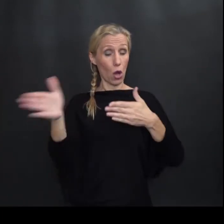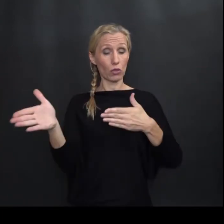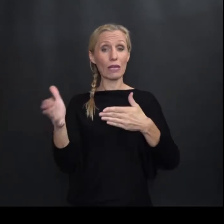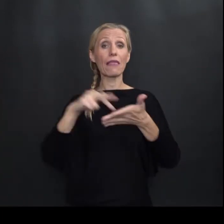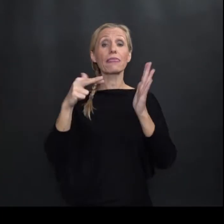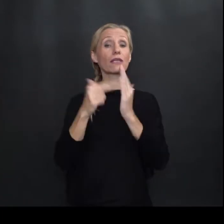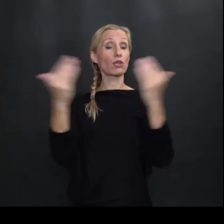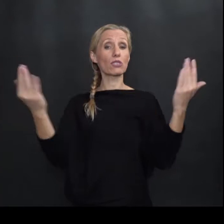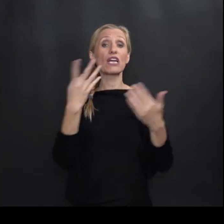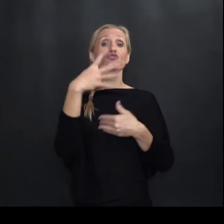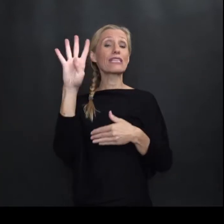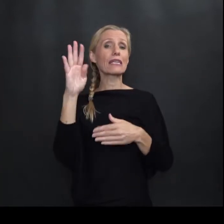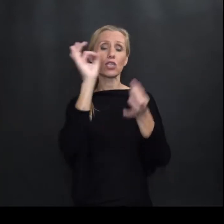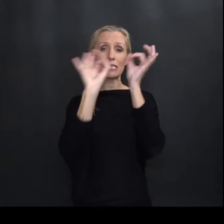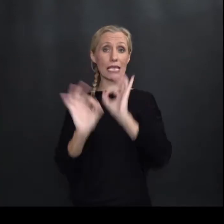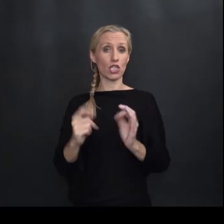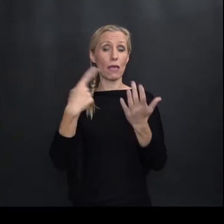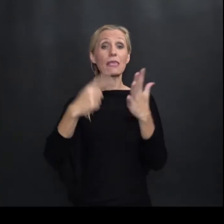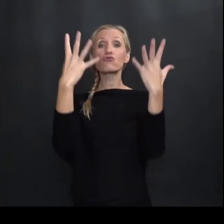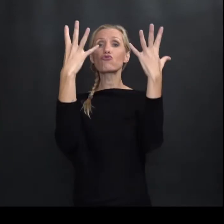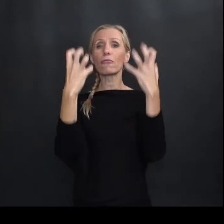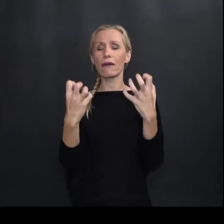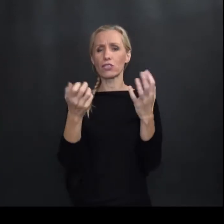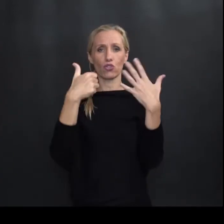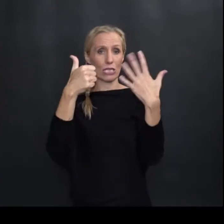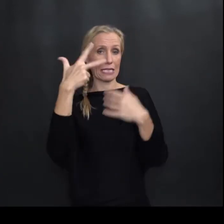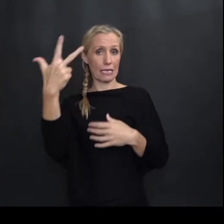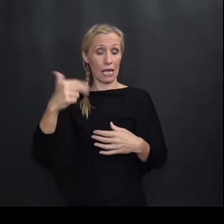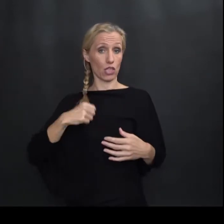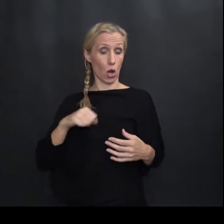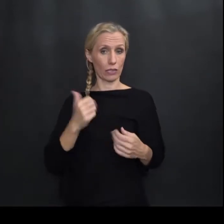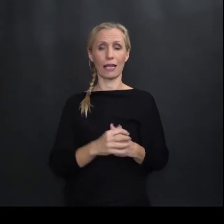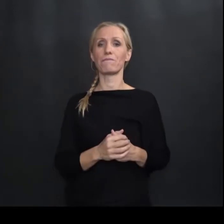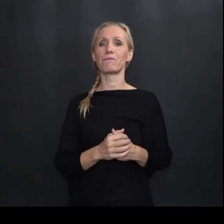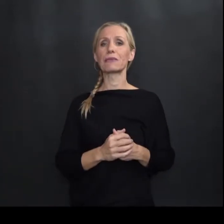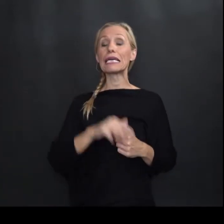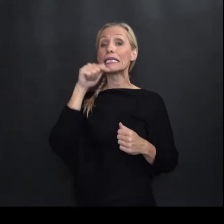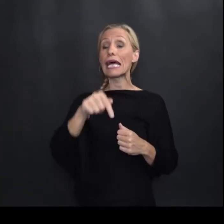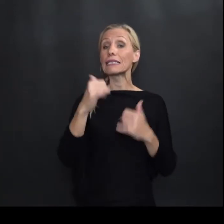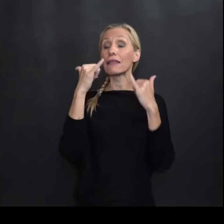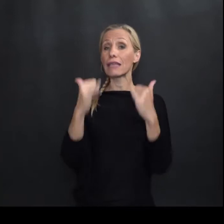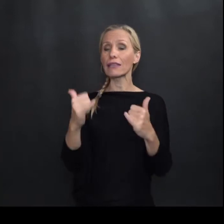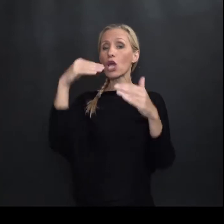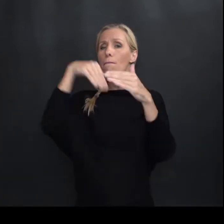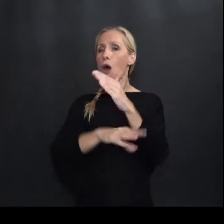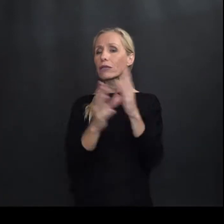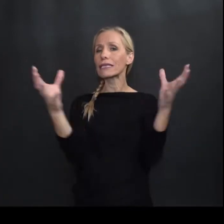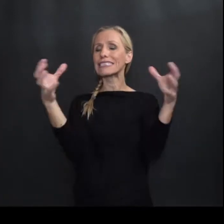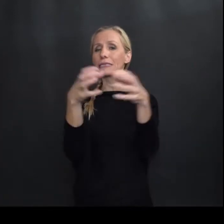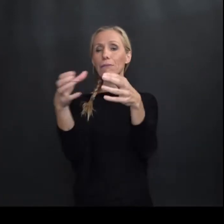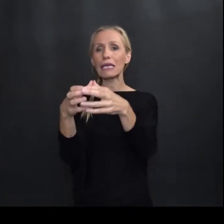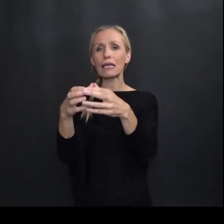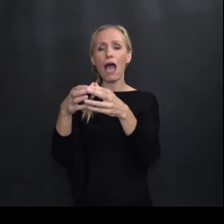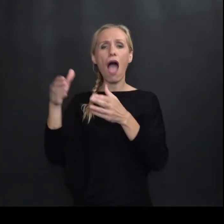to je bilo 14. sjećnja 1963. godine Tada današnja podzbirka